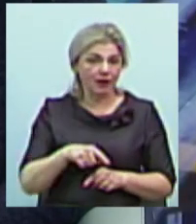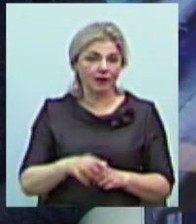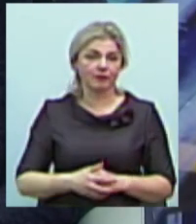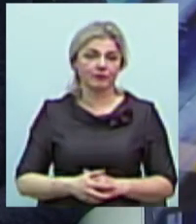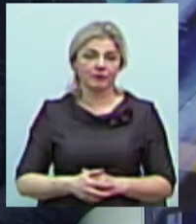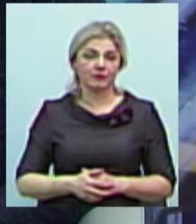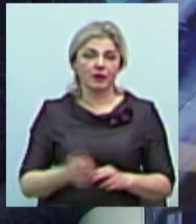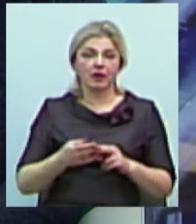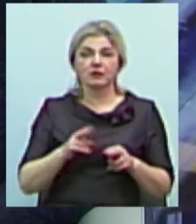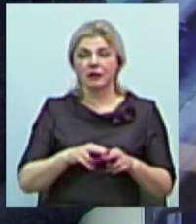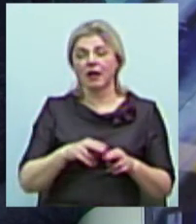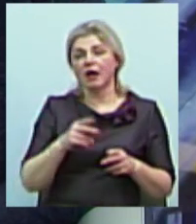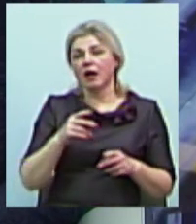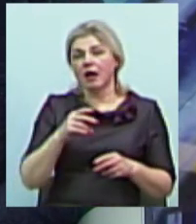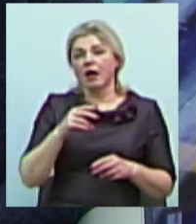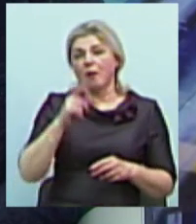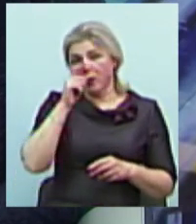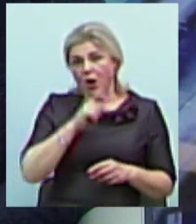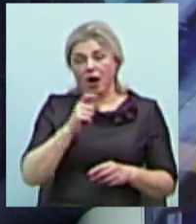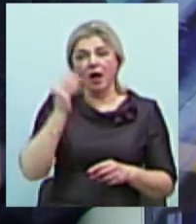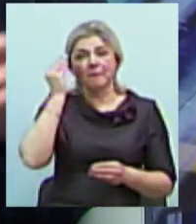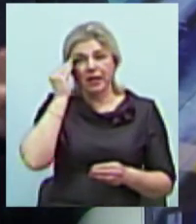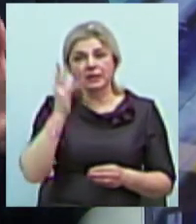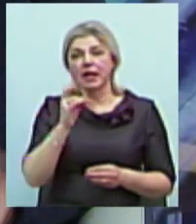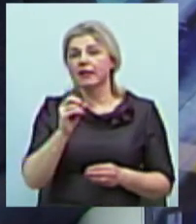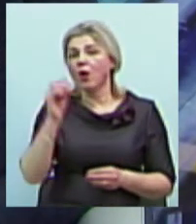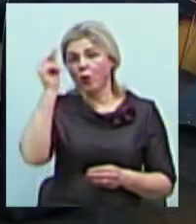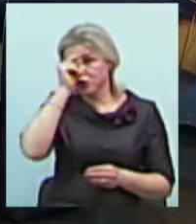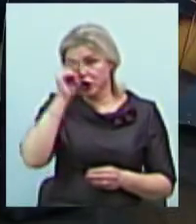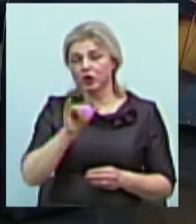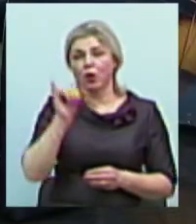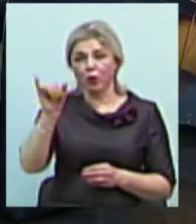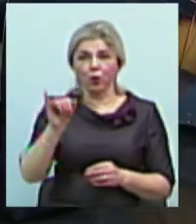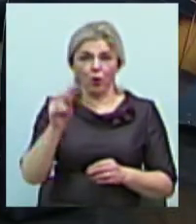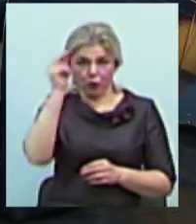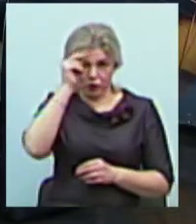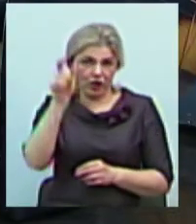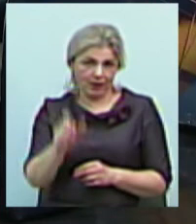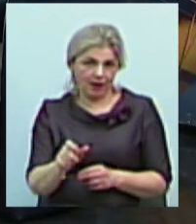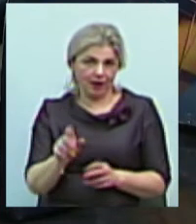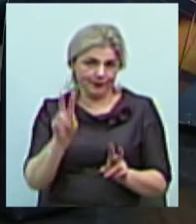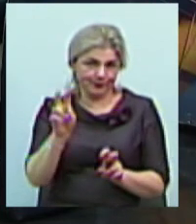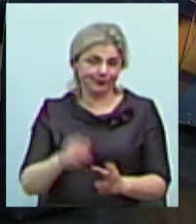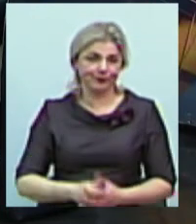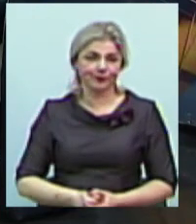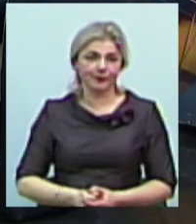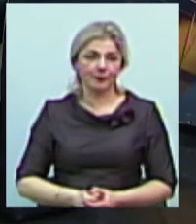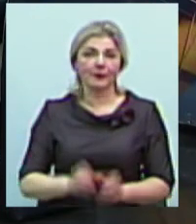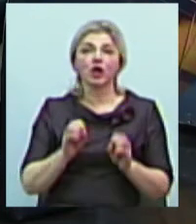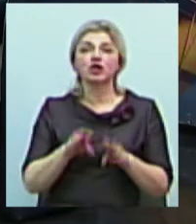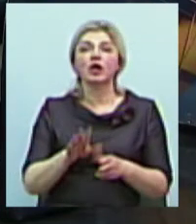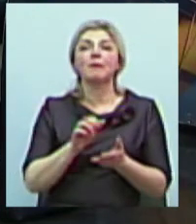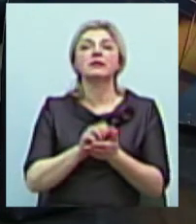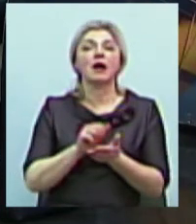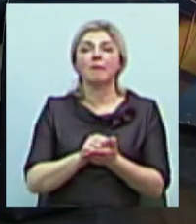дурна думка, я думаю, не вчитись у вчителя. Ну, в клапках вчителя, бо вони вже чогось досягли. Але про те, чим саме конкретно вони